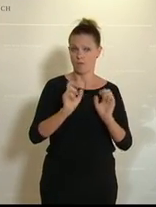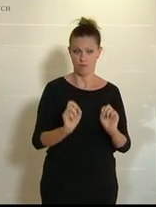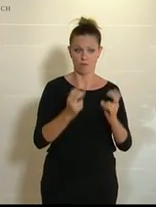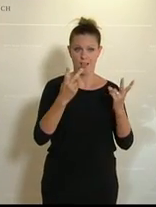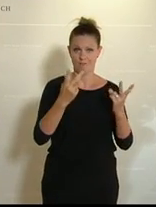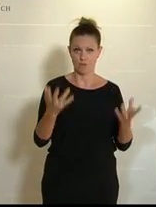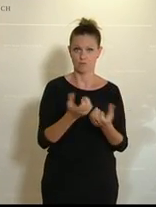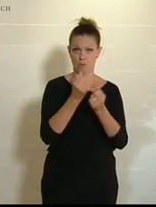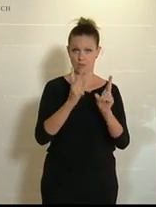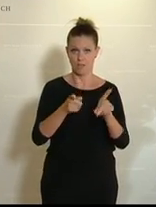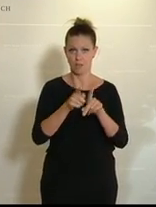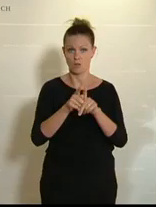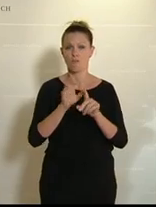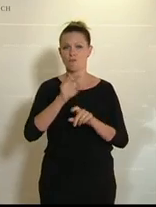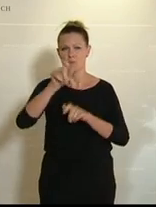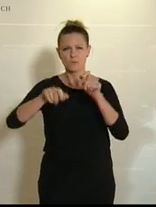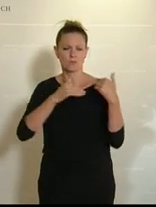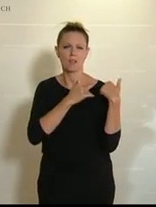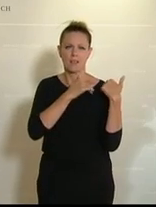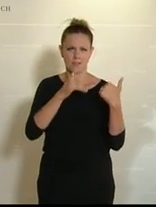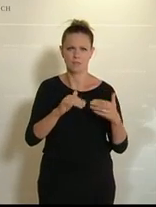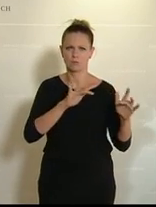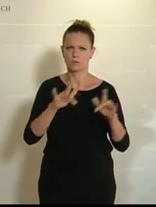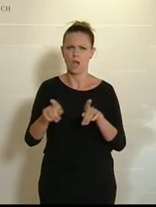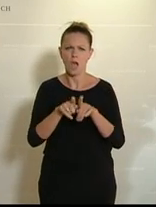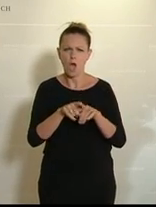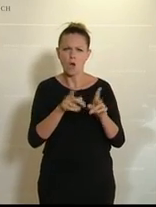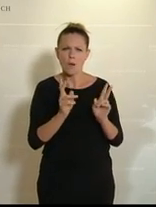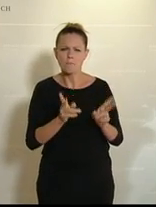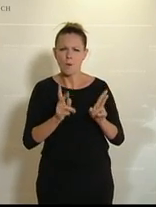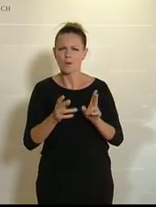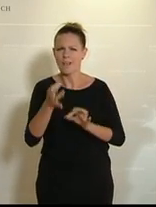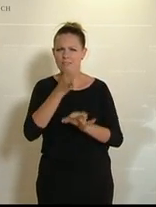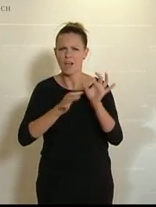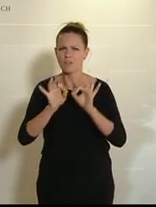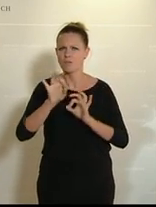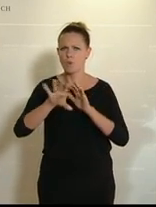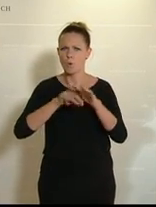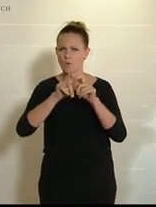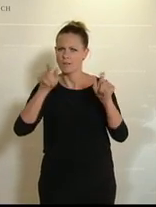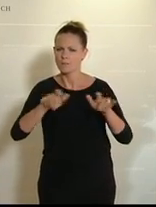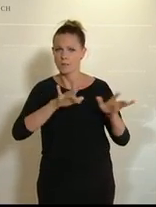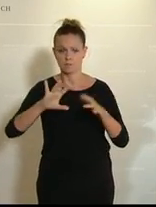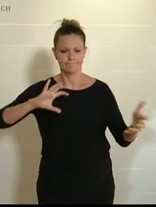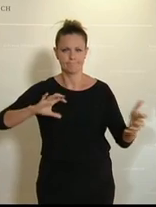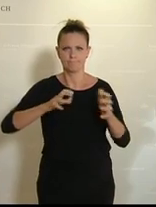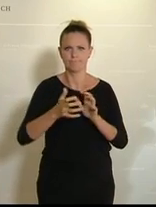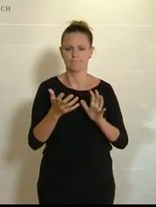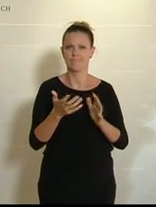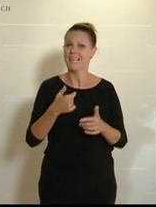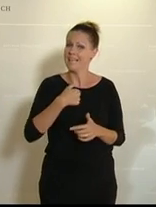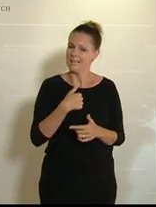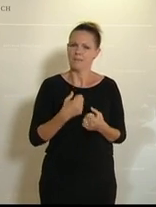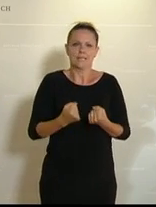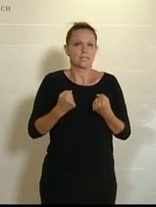zu schaffen, um die Menschen zu entlasten. Und auch eine mögliche Nachfrage für Unternehmen zu schaffen. Zusammenfassend, ich bin